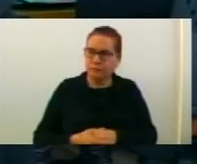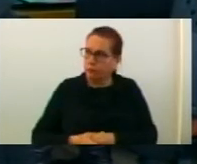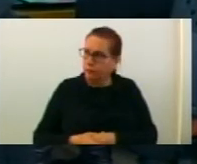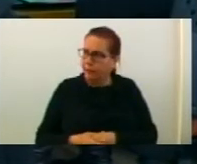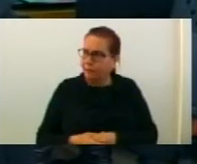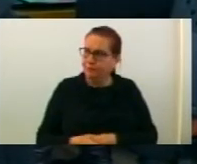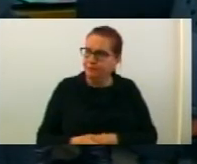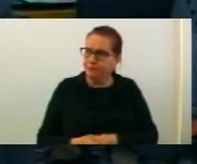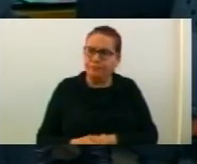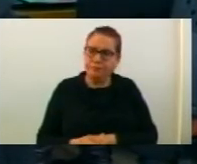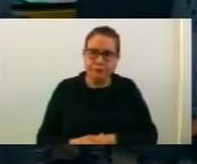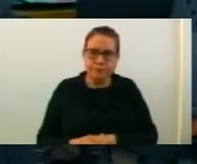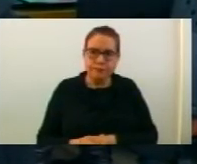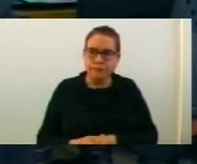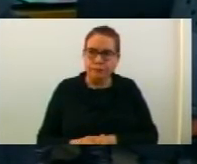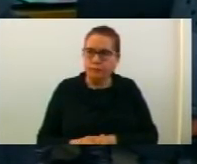Благодарам.